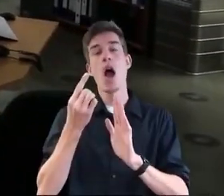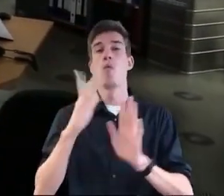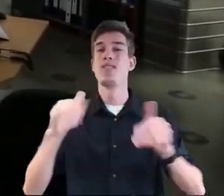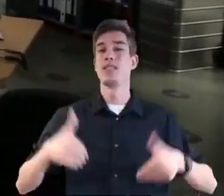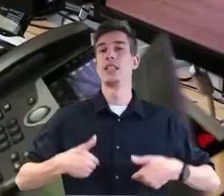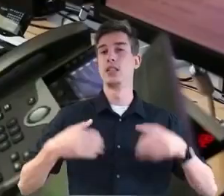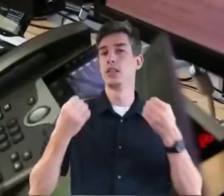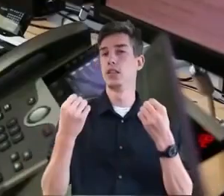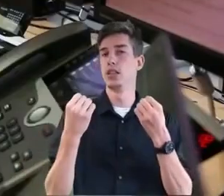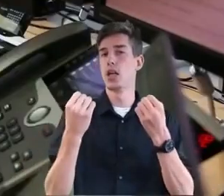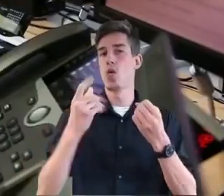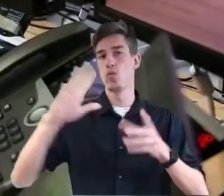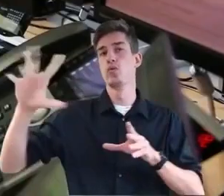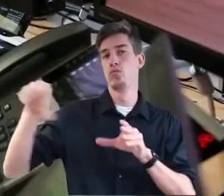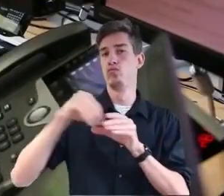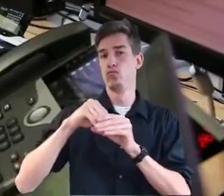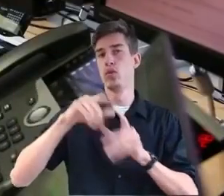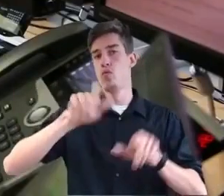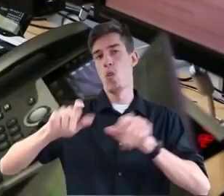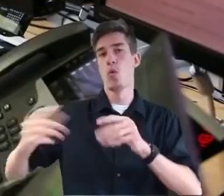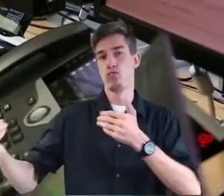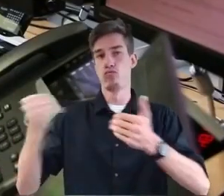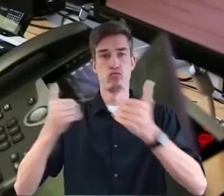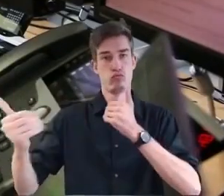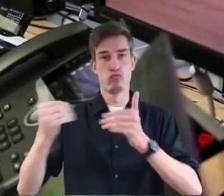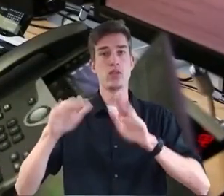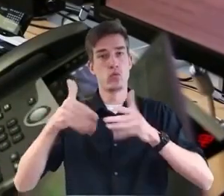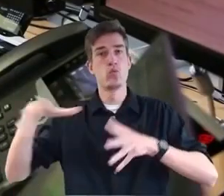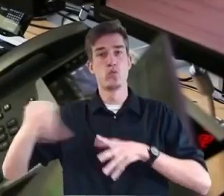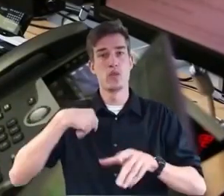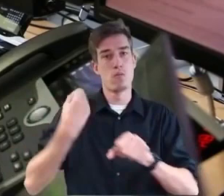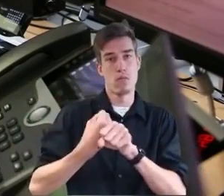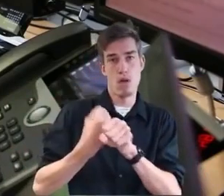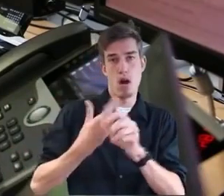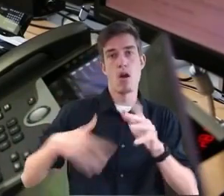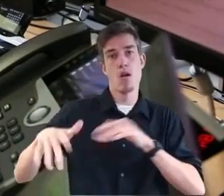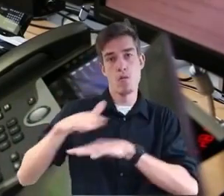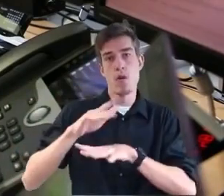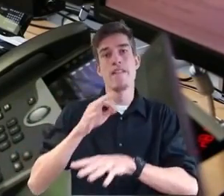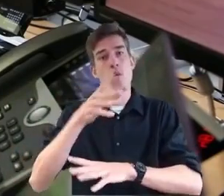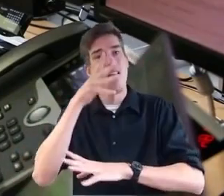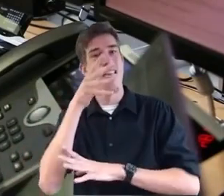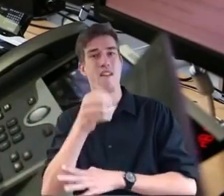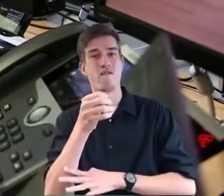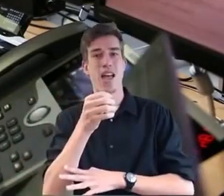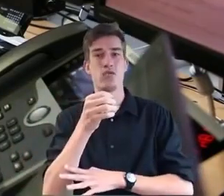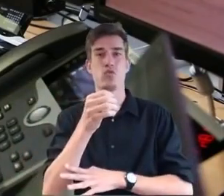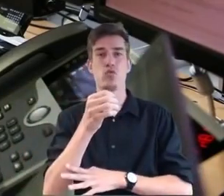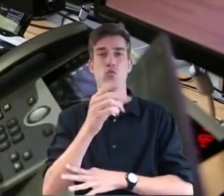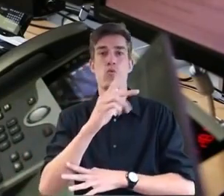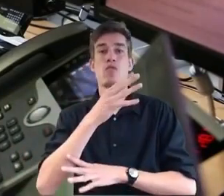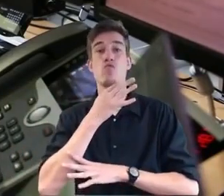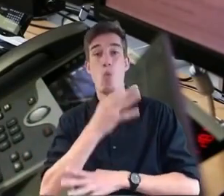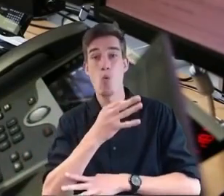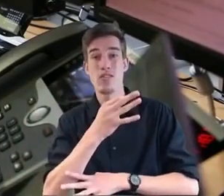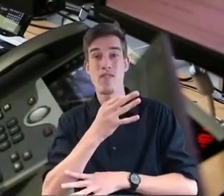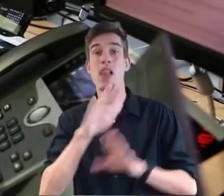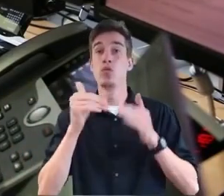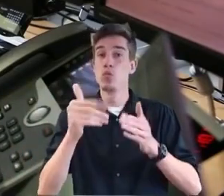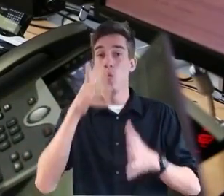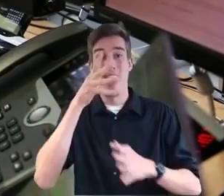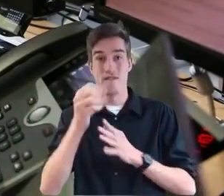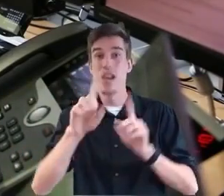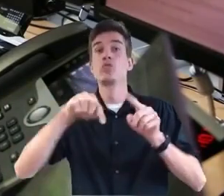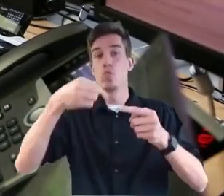und arbeiten hier eng zusammen, um ein gemeinsames Lagebild zu erstellen und erfassen zu können und auch um auf